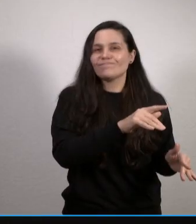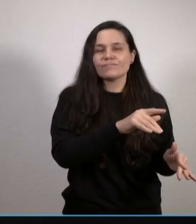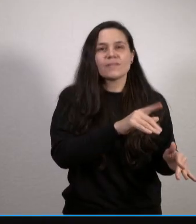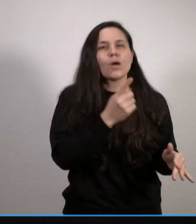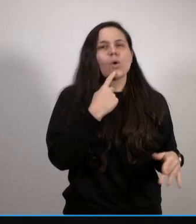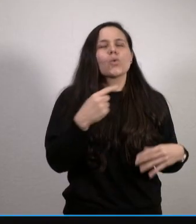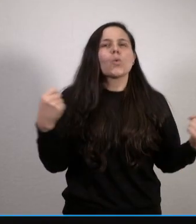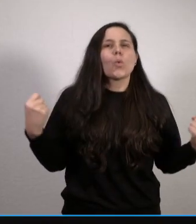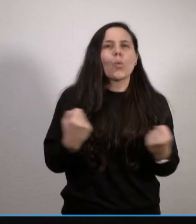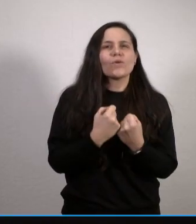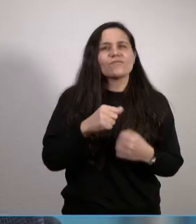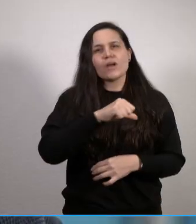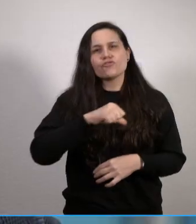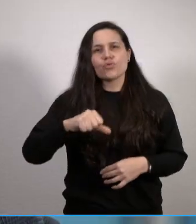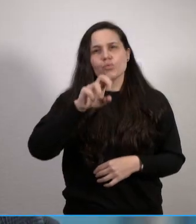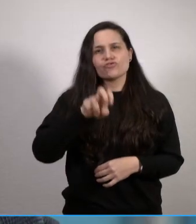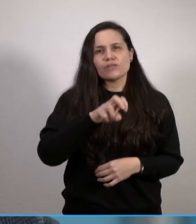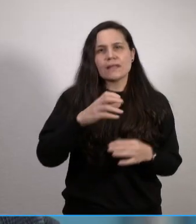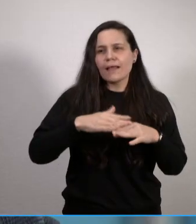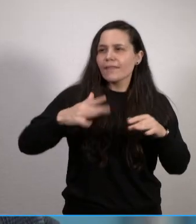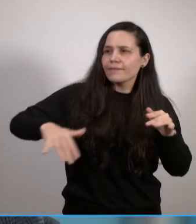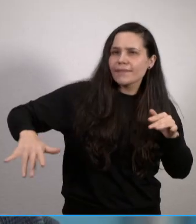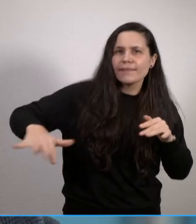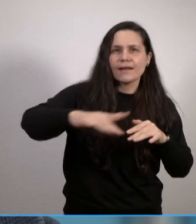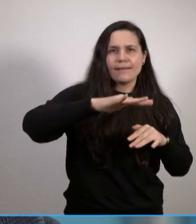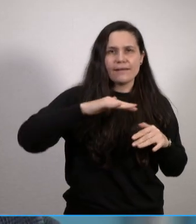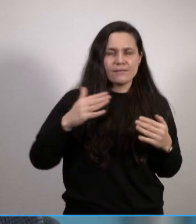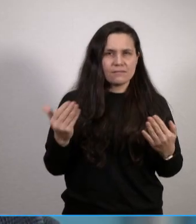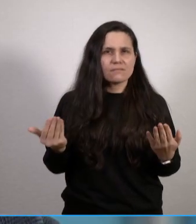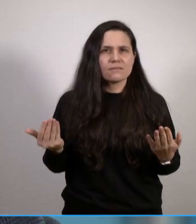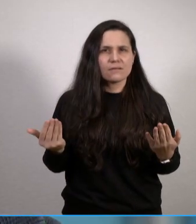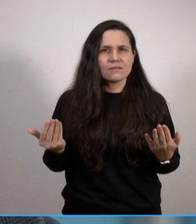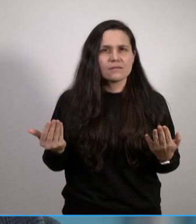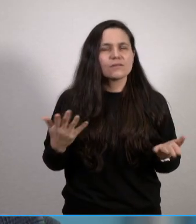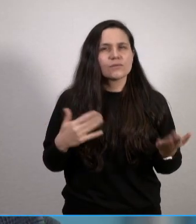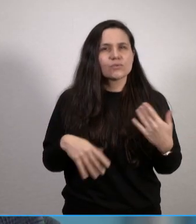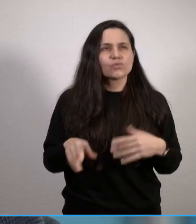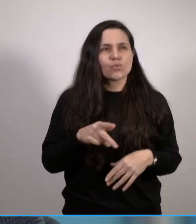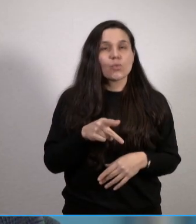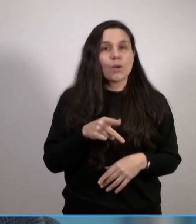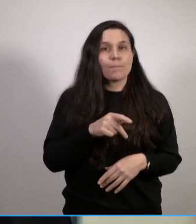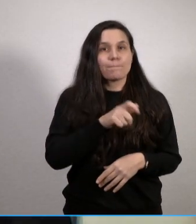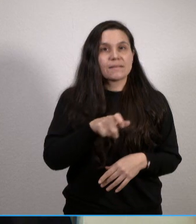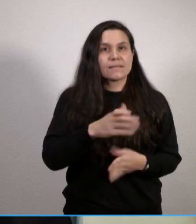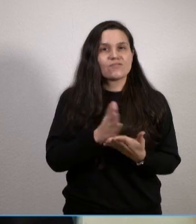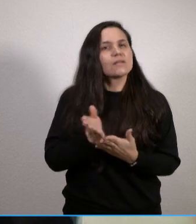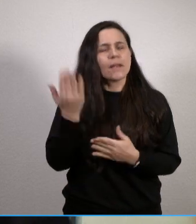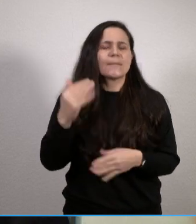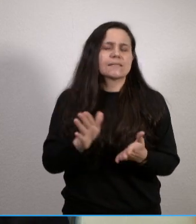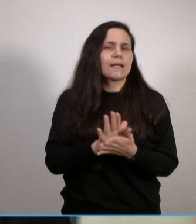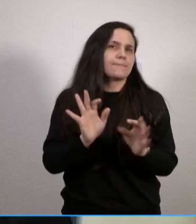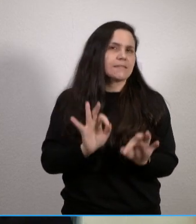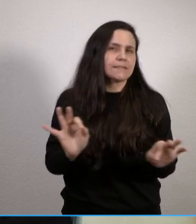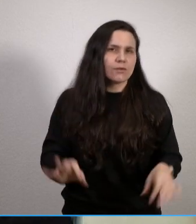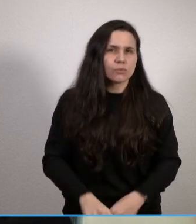unfallchirurgischen Kliniken im Umfeld. Und die Verteilung dieser Patienten hat damals sehr gut funktioniert. Welche Möglichkeiten gibt es, um die